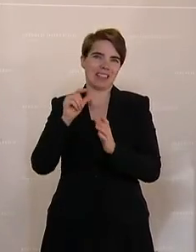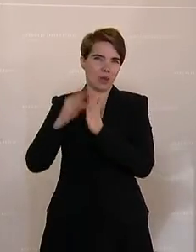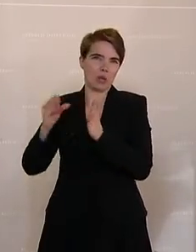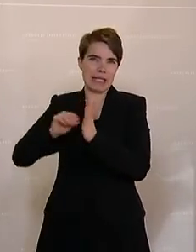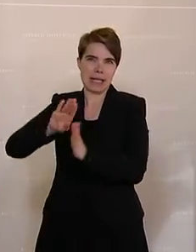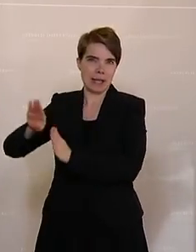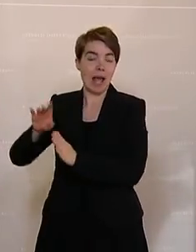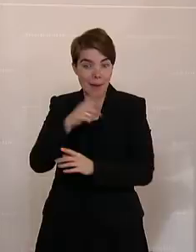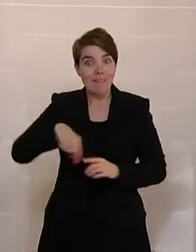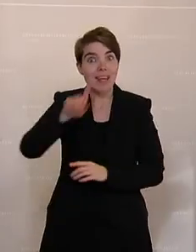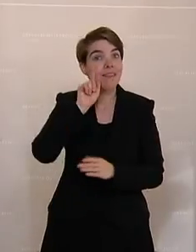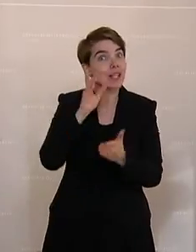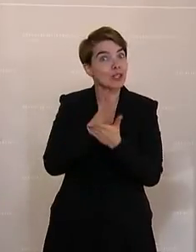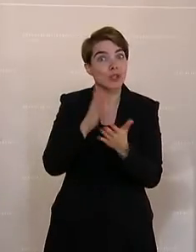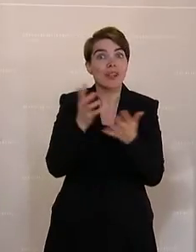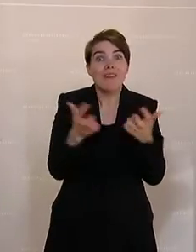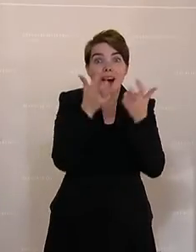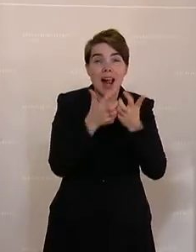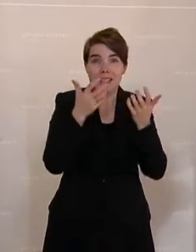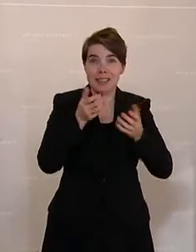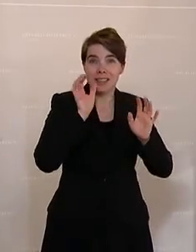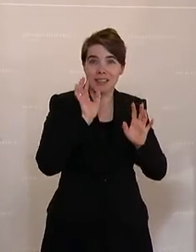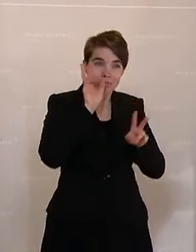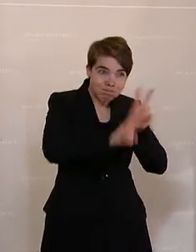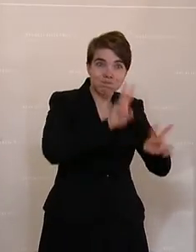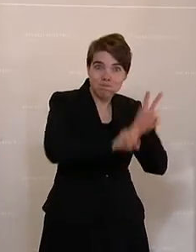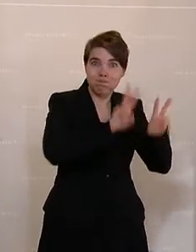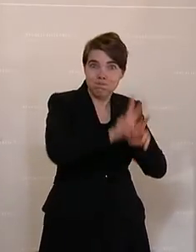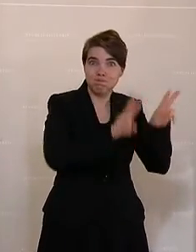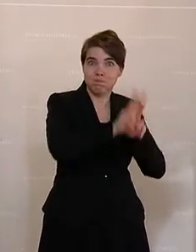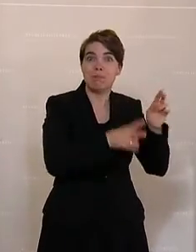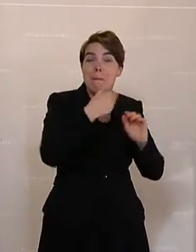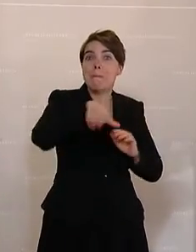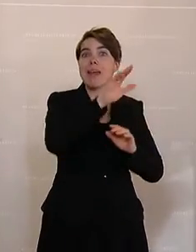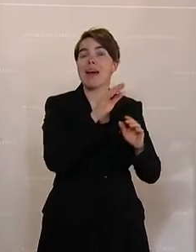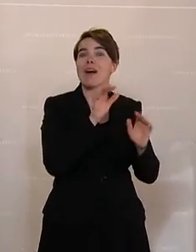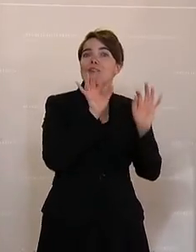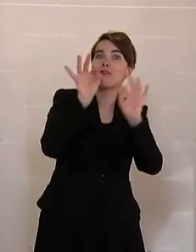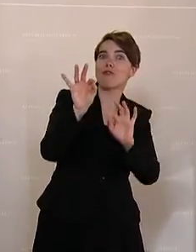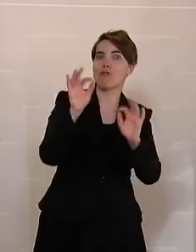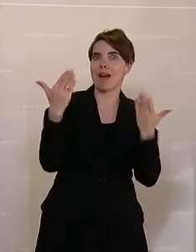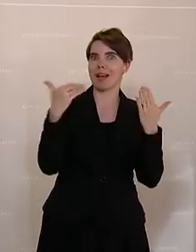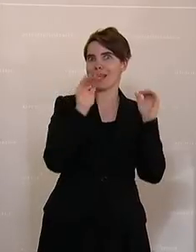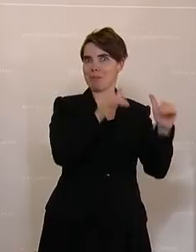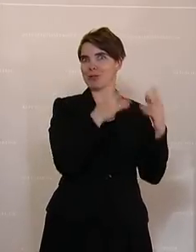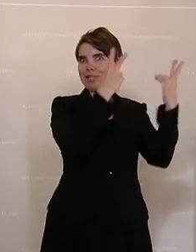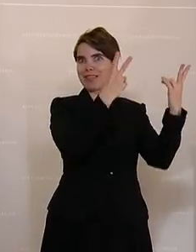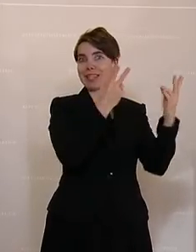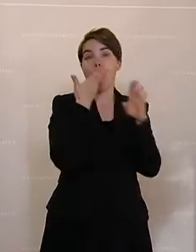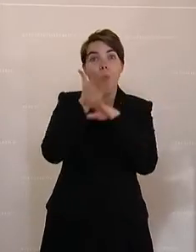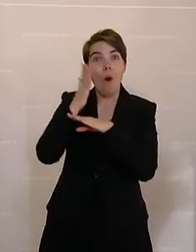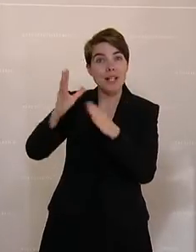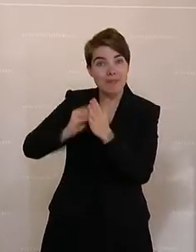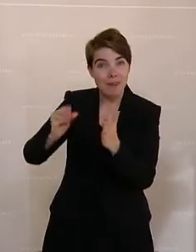der bewirtschaftete Wald trägt mehr zum Klimaschutz bei Holzverwendung,